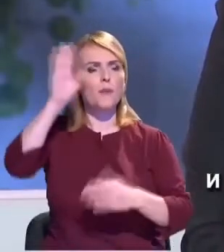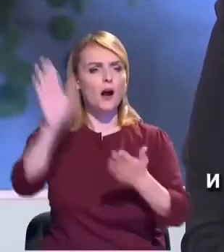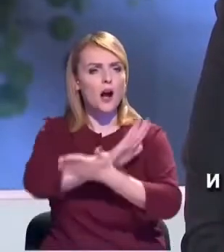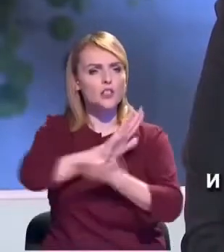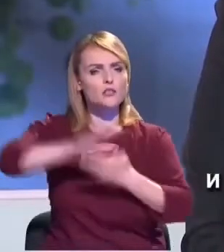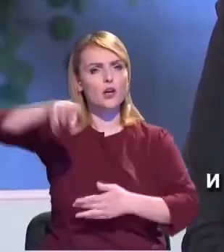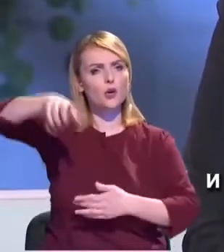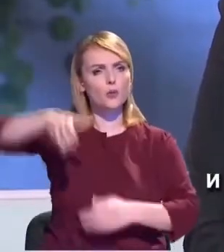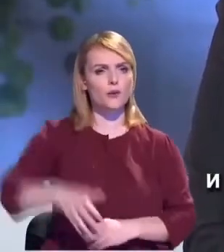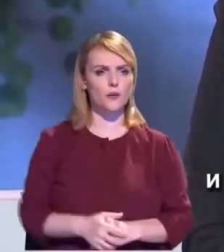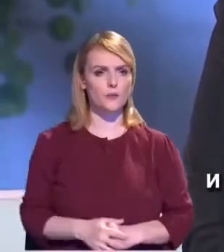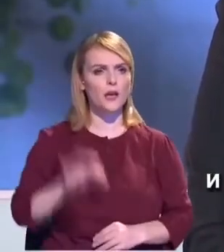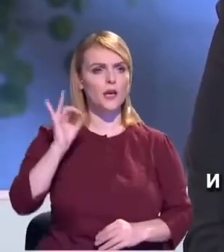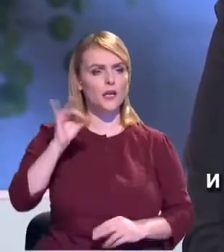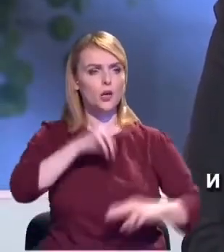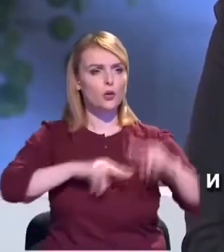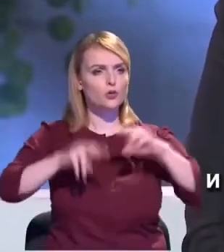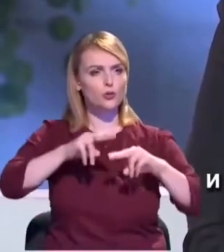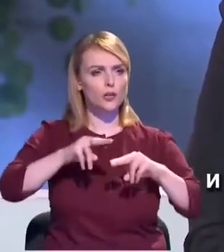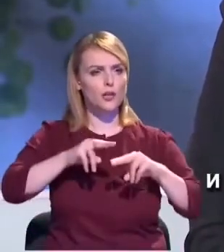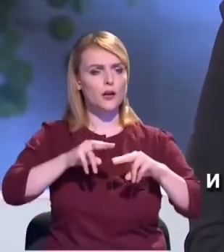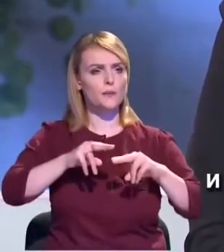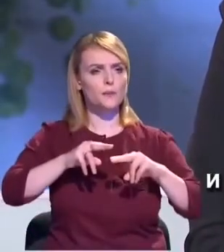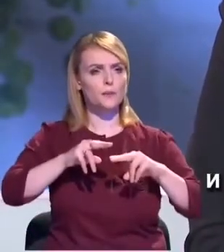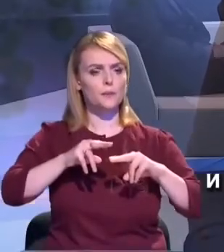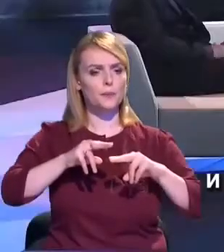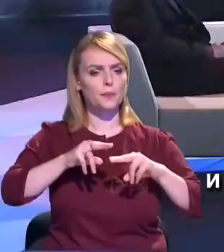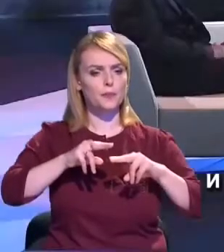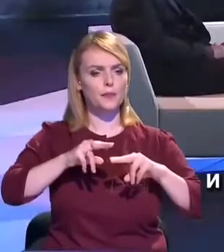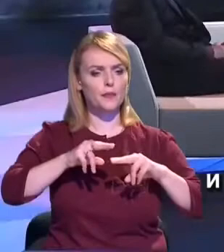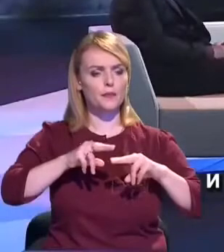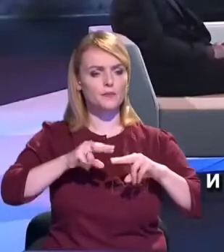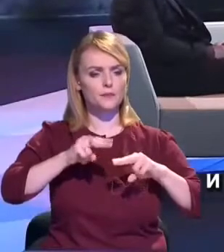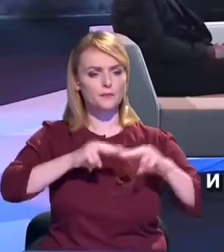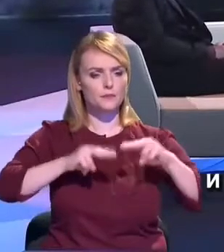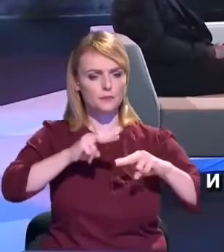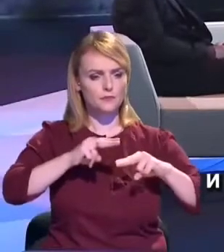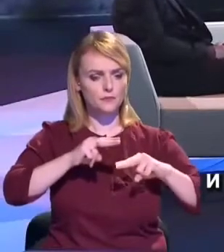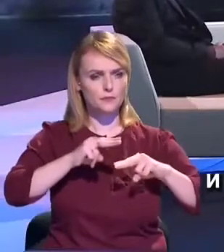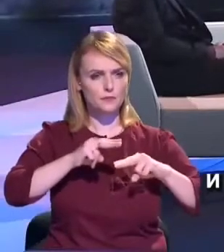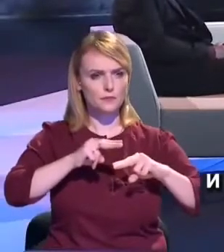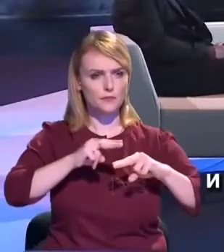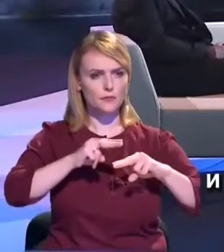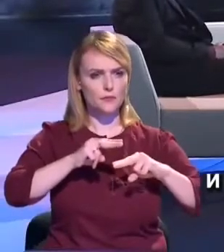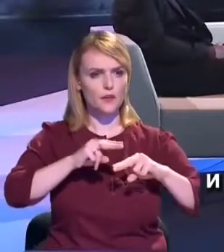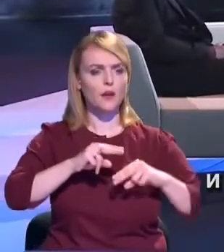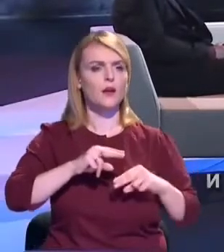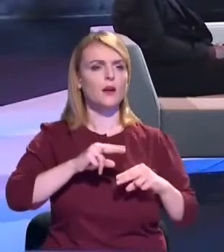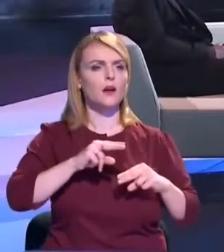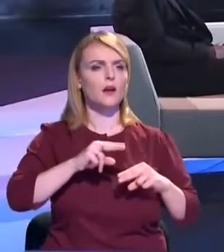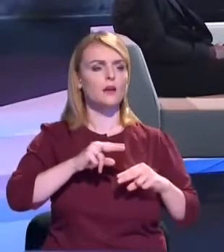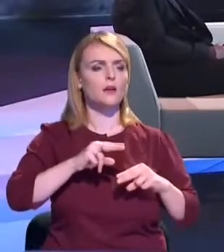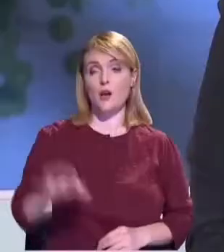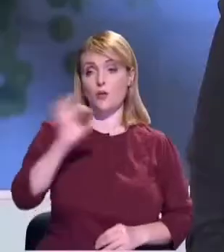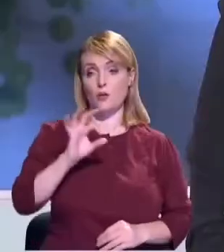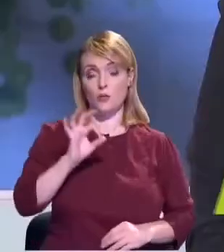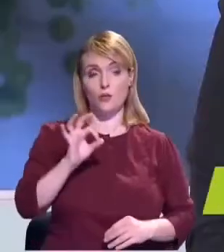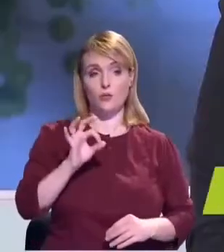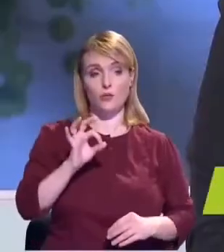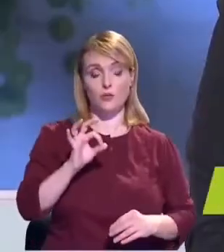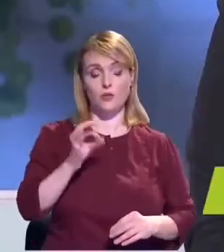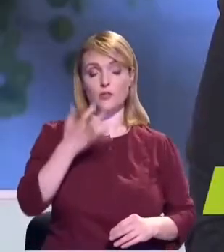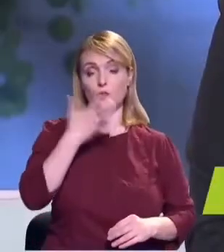și construirea de mijlocită a sistemelor de captare, de iepurare a apelor uzate. Pentru